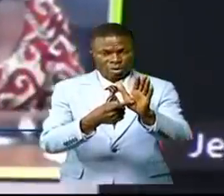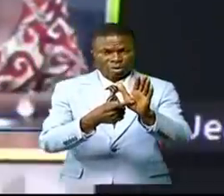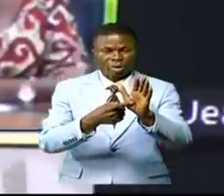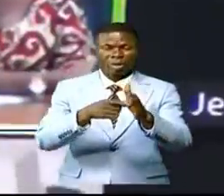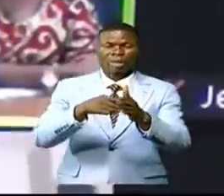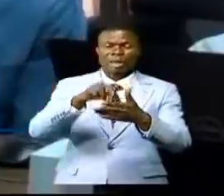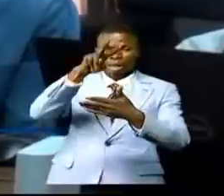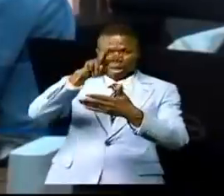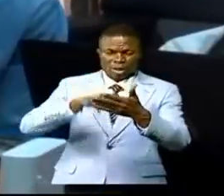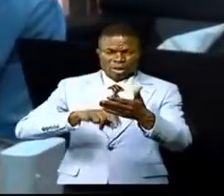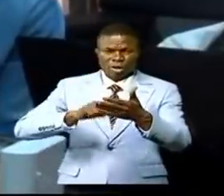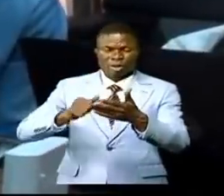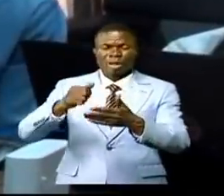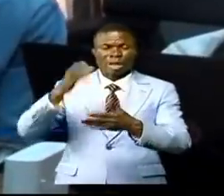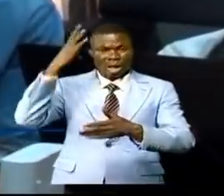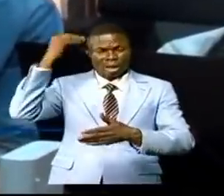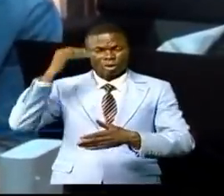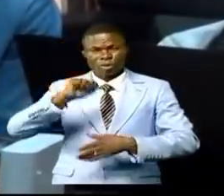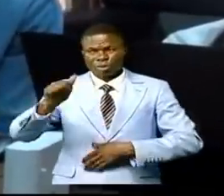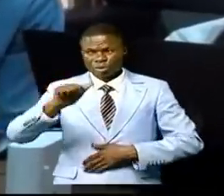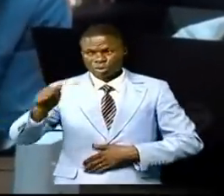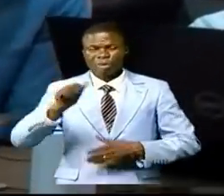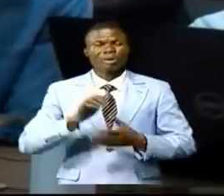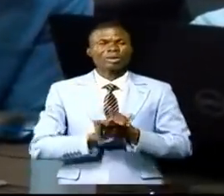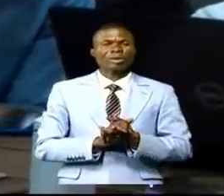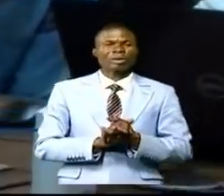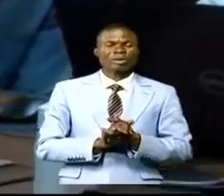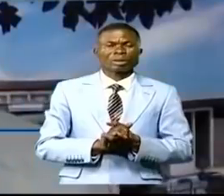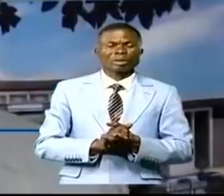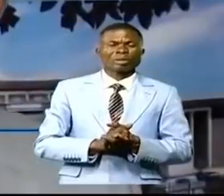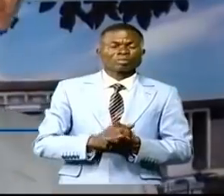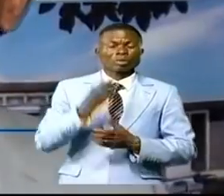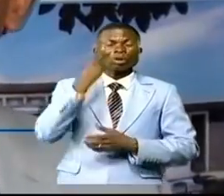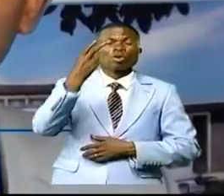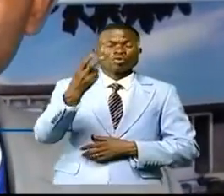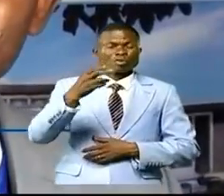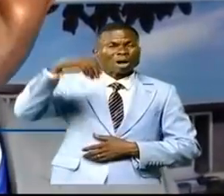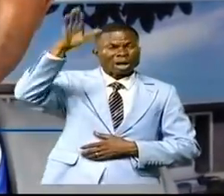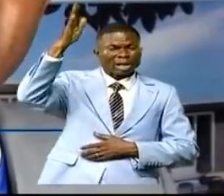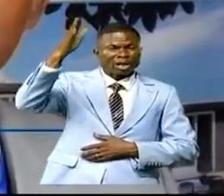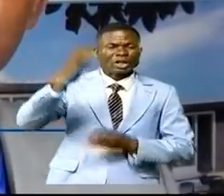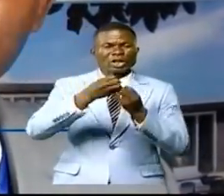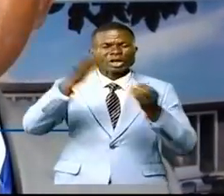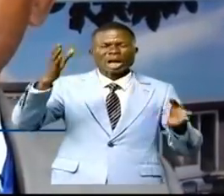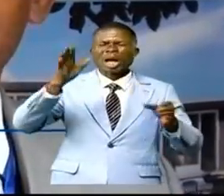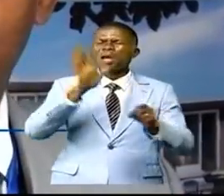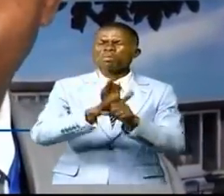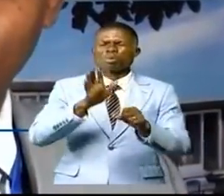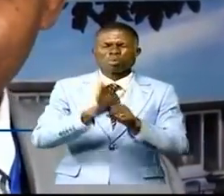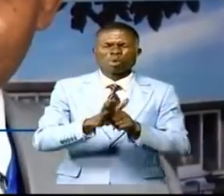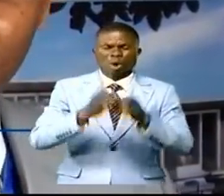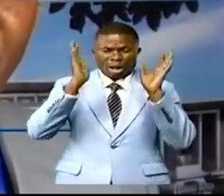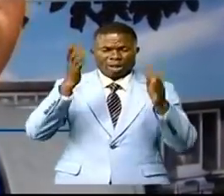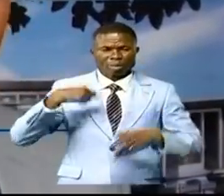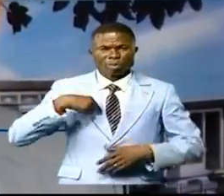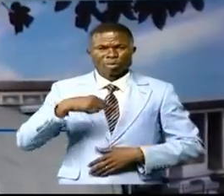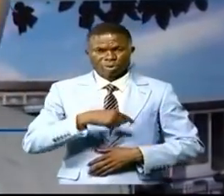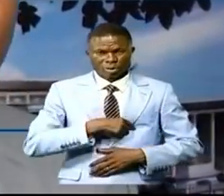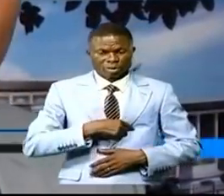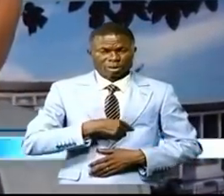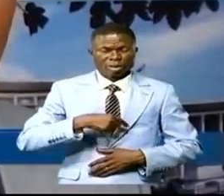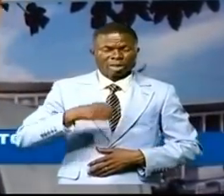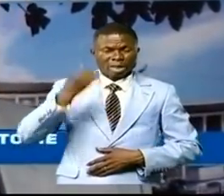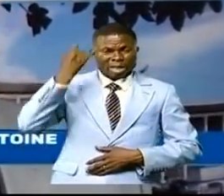lecture de ces échanges ce groupe de Congolais à l'extérieur est une richesse incroyable pour nous il y des